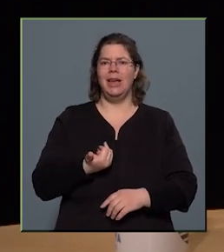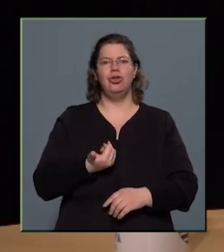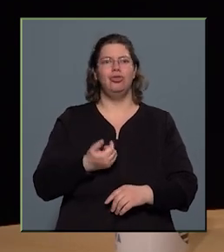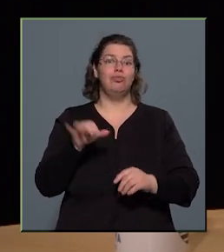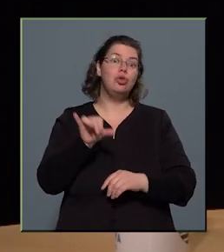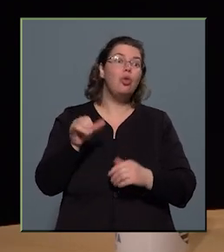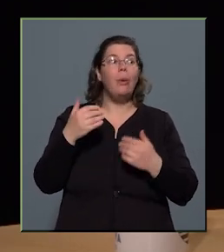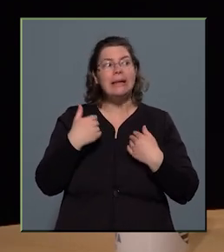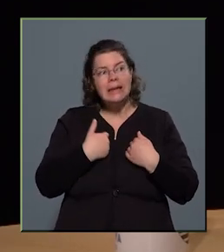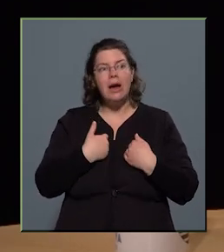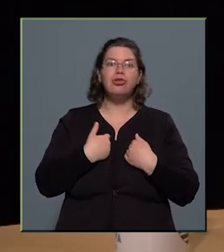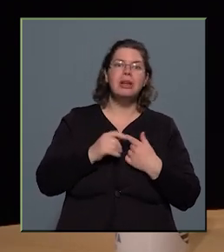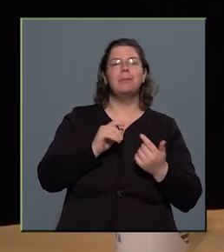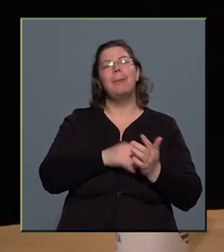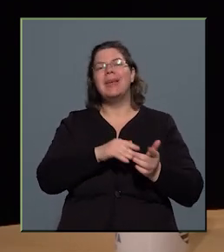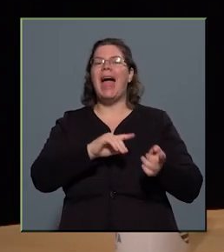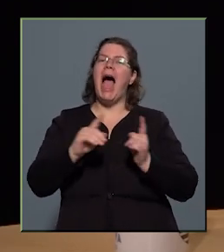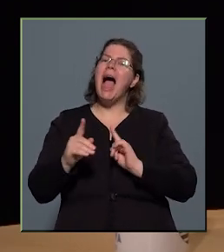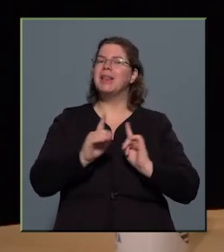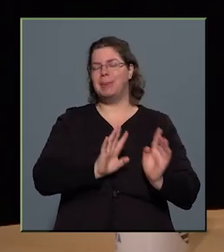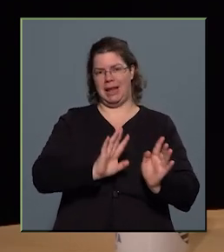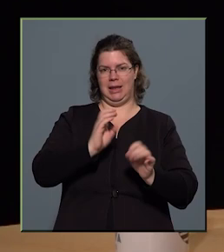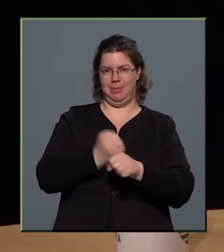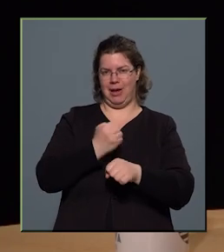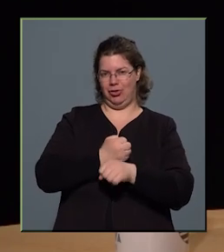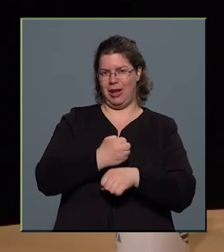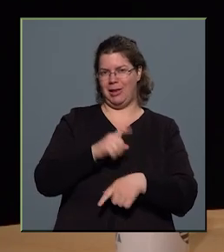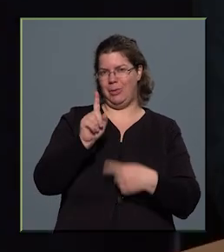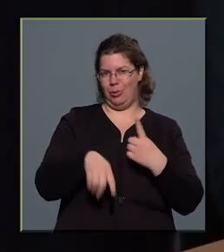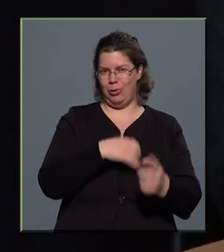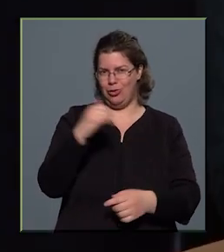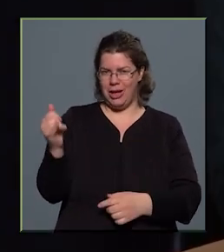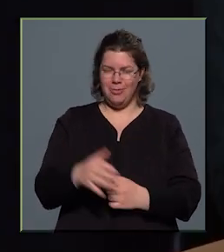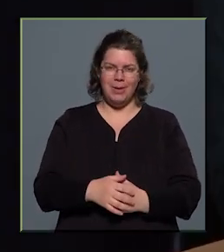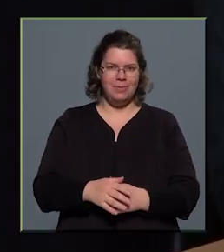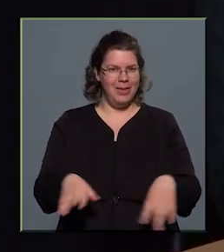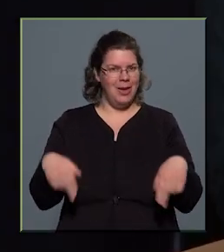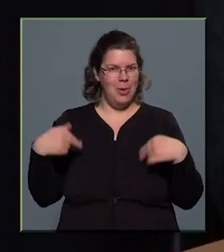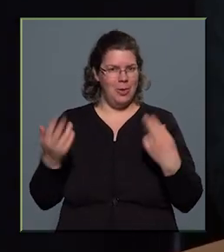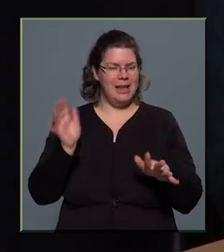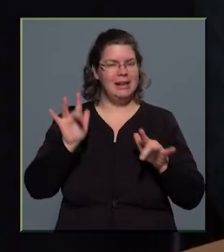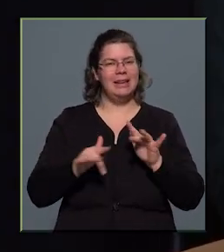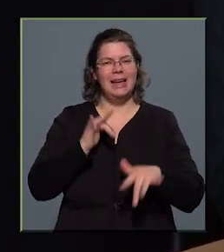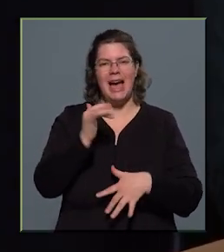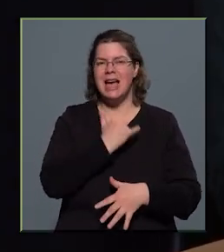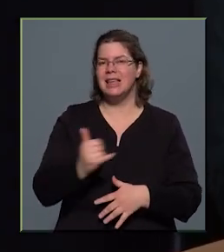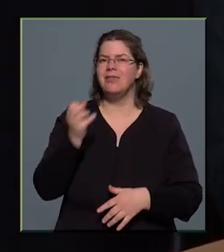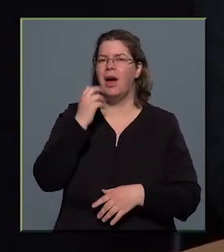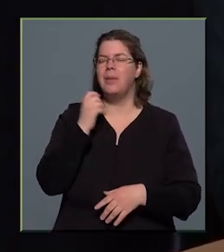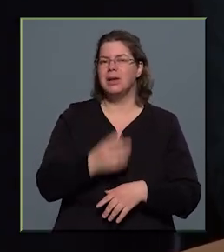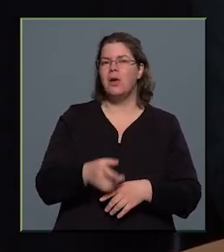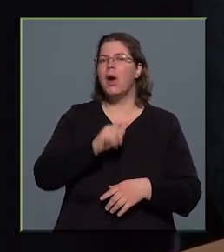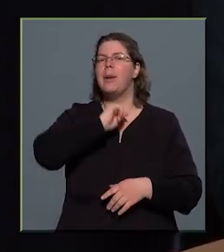átmenetként megcsináltam az dorsó évben. Aztán következett néhány év, amikor a Magyar